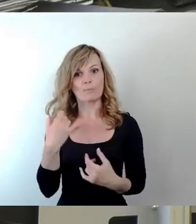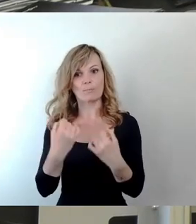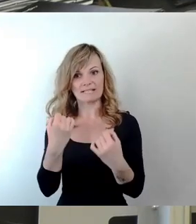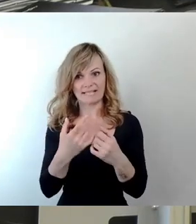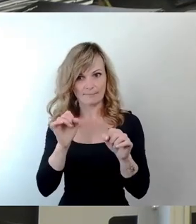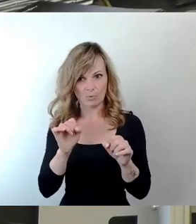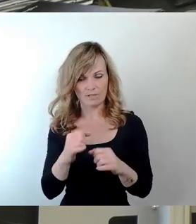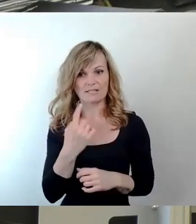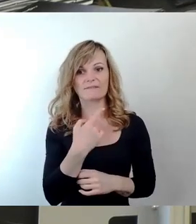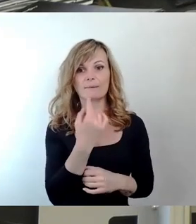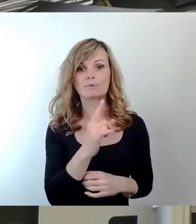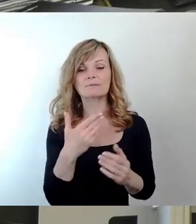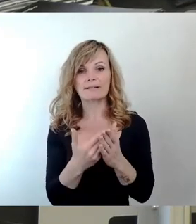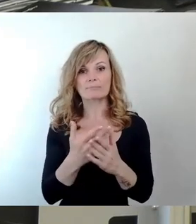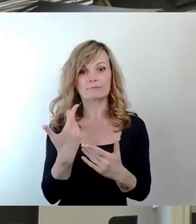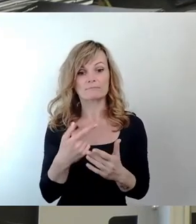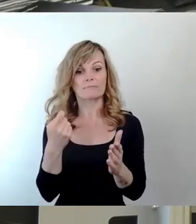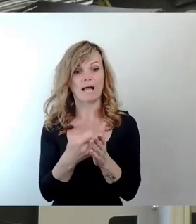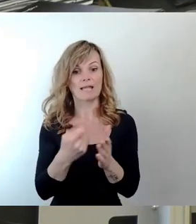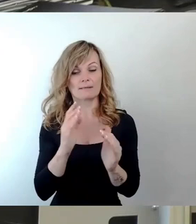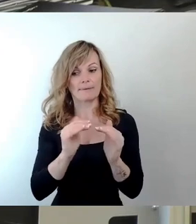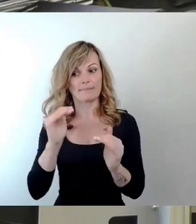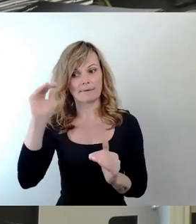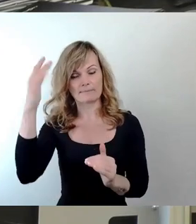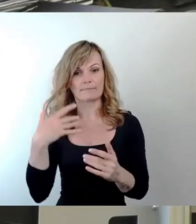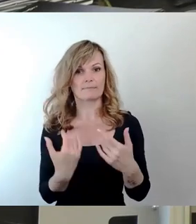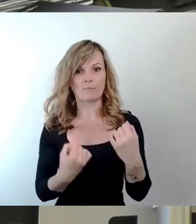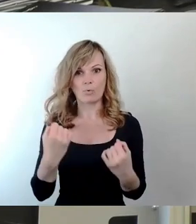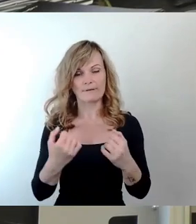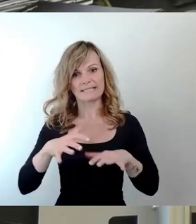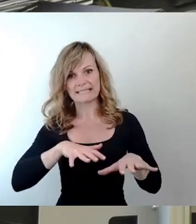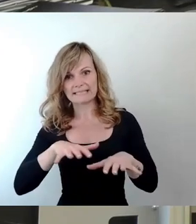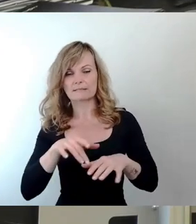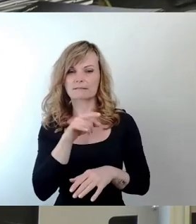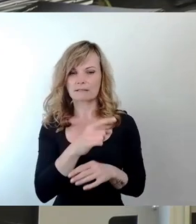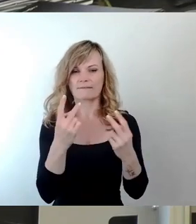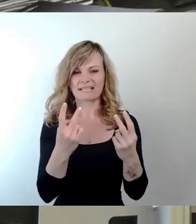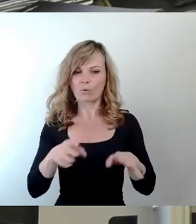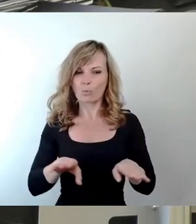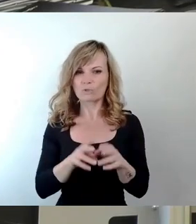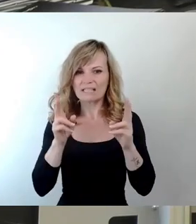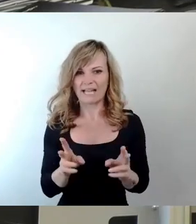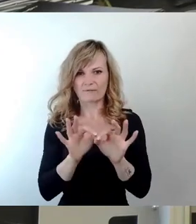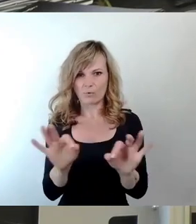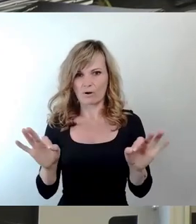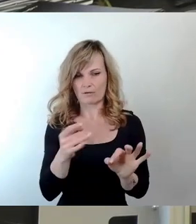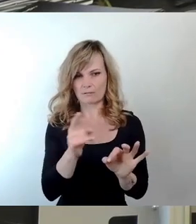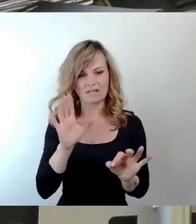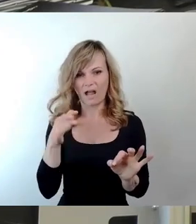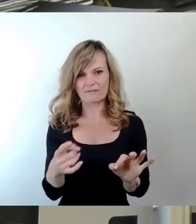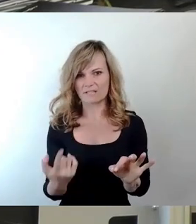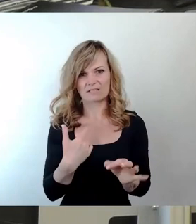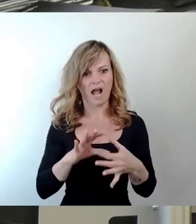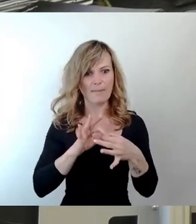bei steigenden Preisen im Auge behalten, dass Mobilität im Prinzip ein Grundrecht ist. Es darf nicht vom Geldbeutel